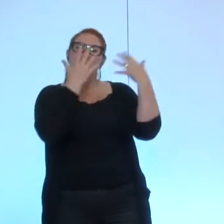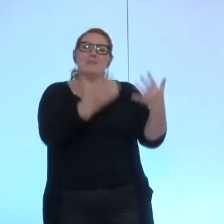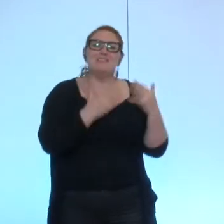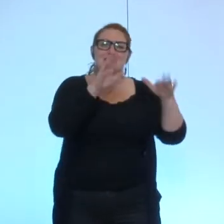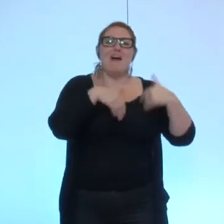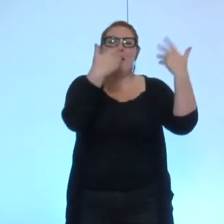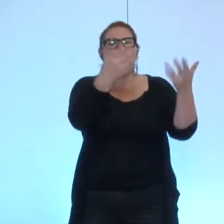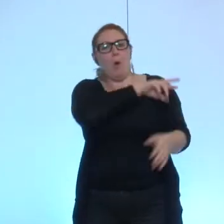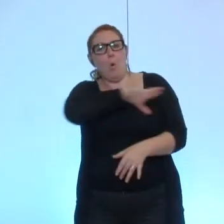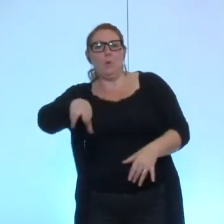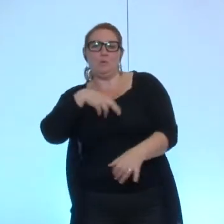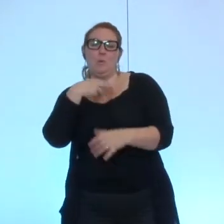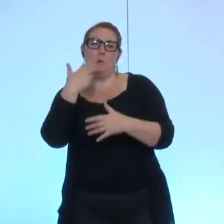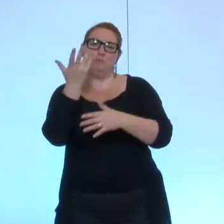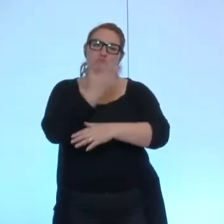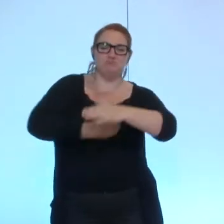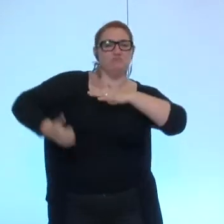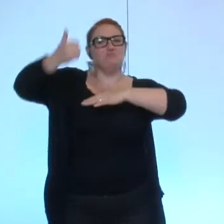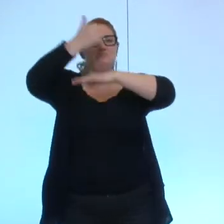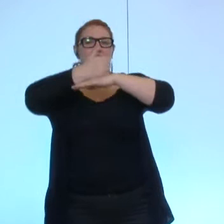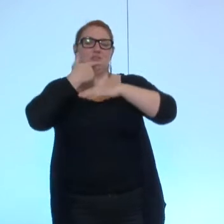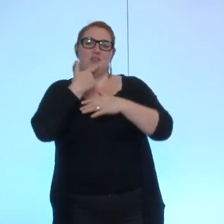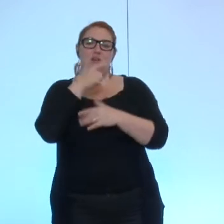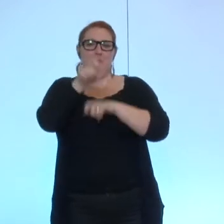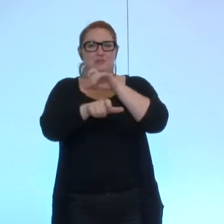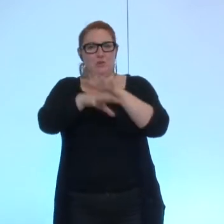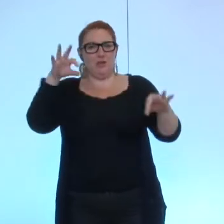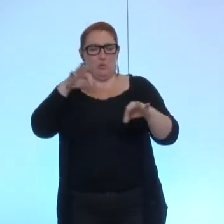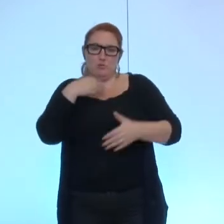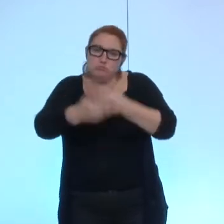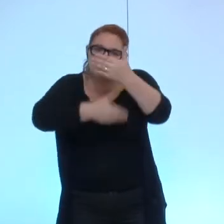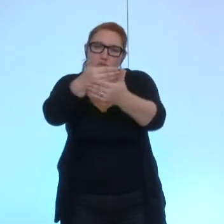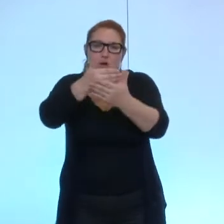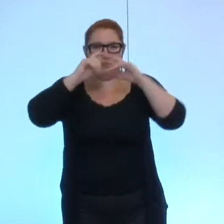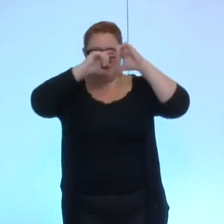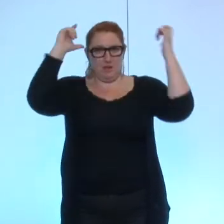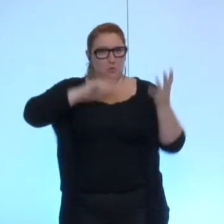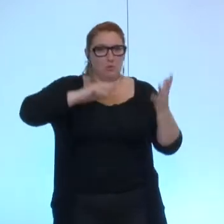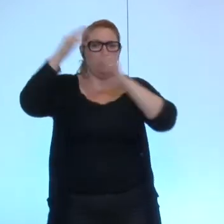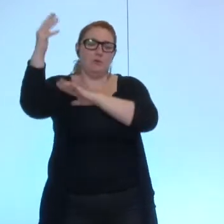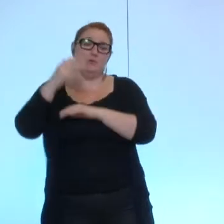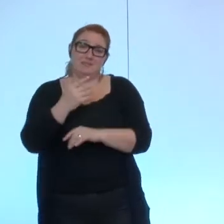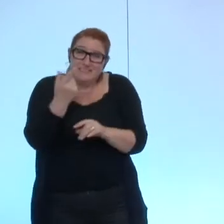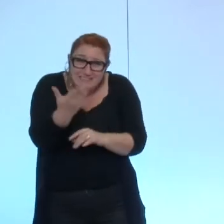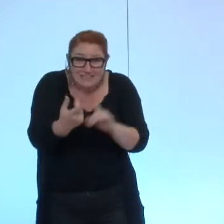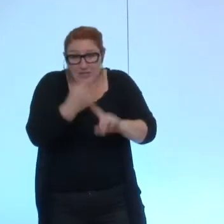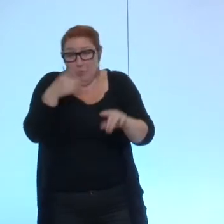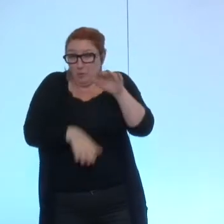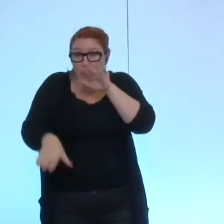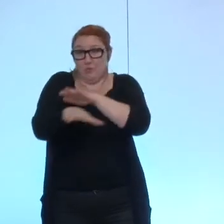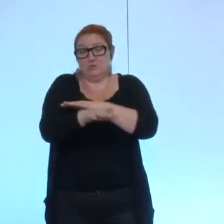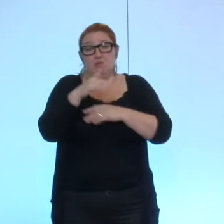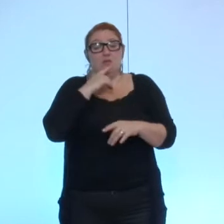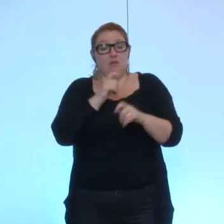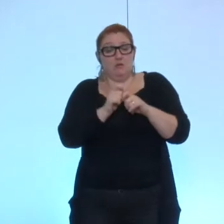avancée dans le statut de l'élu c'est ça qui est fondamental et ce que nous portons ici sur les droits les remboursements et les